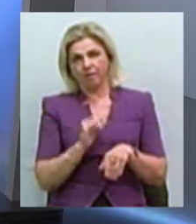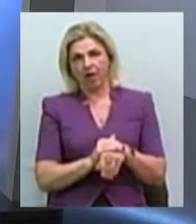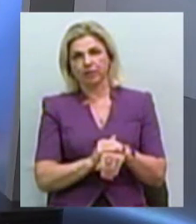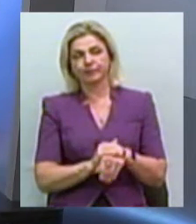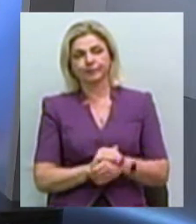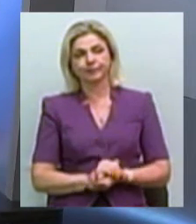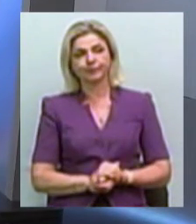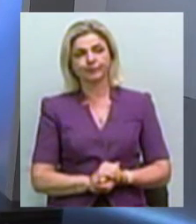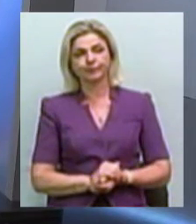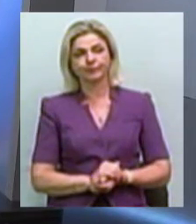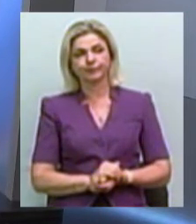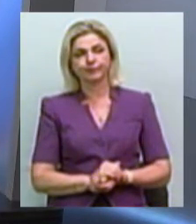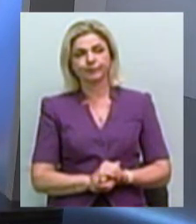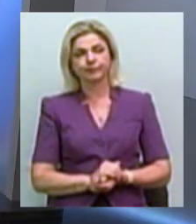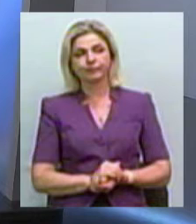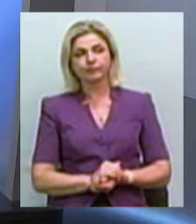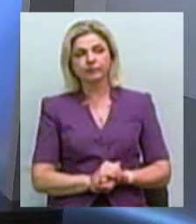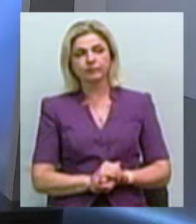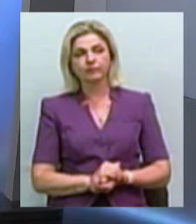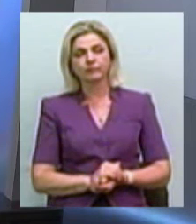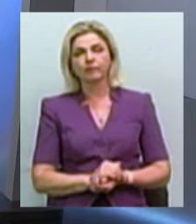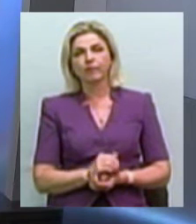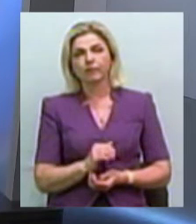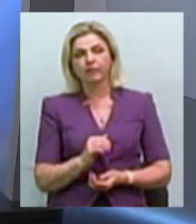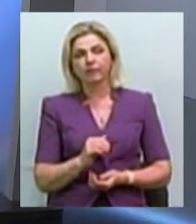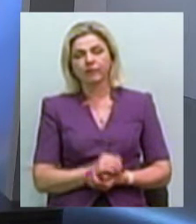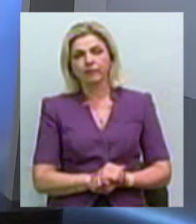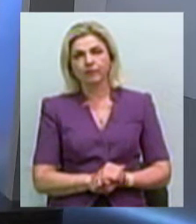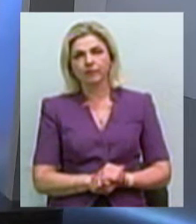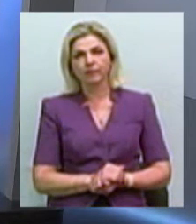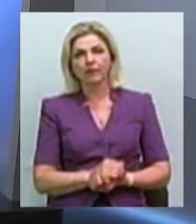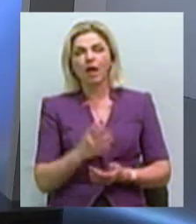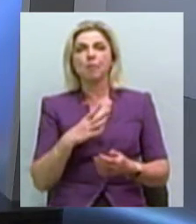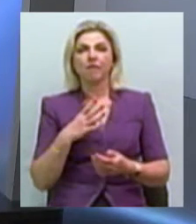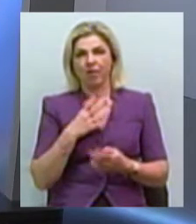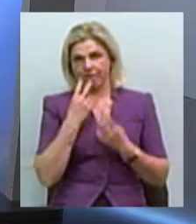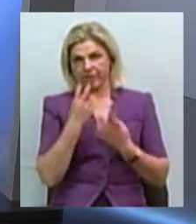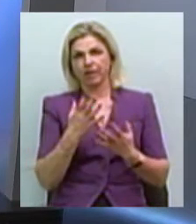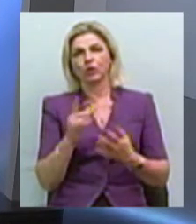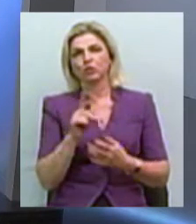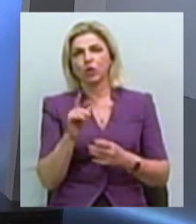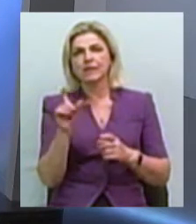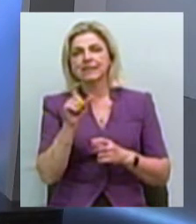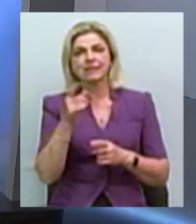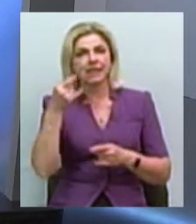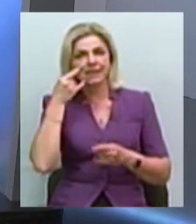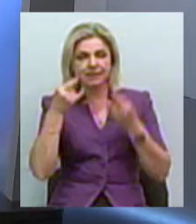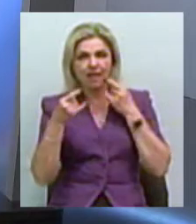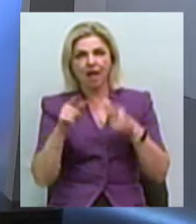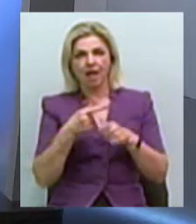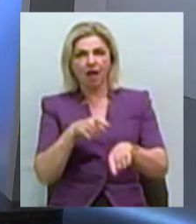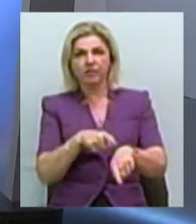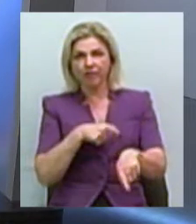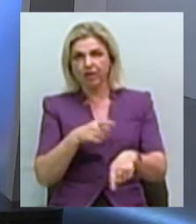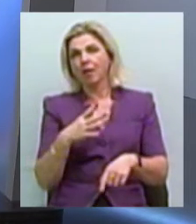скажімо так, зверхні якісь ознаки цього, або сенсі, або подрапини, або інші питання.